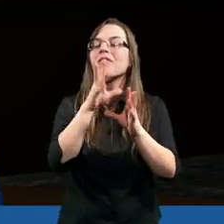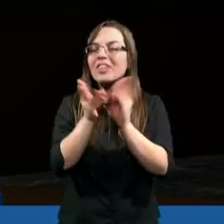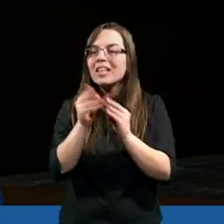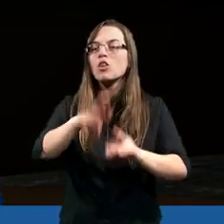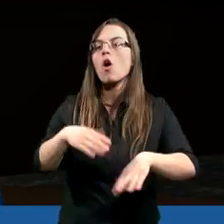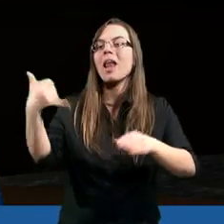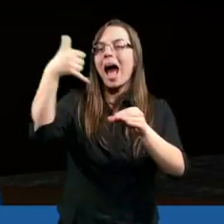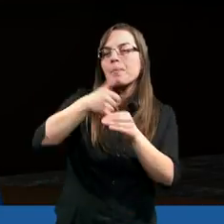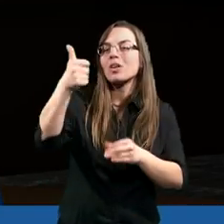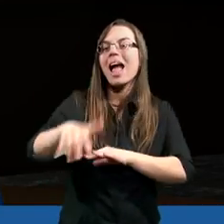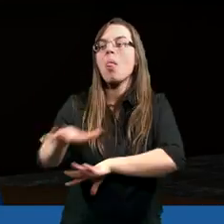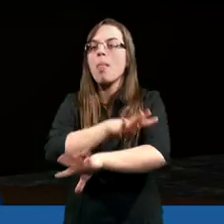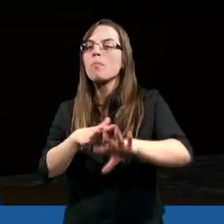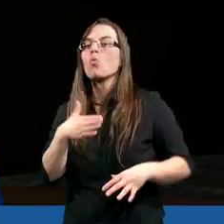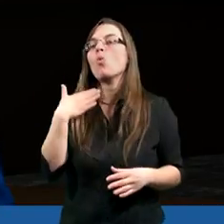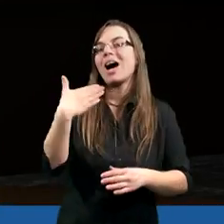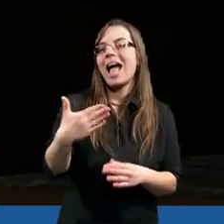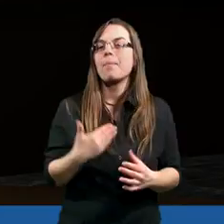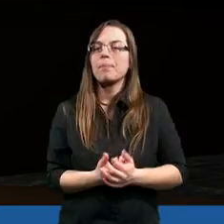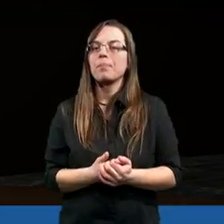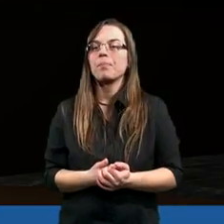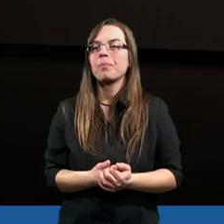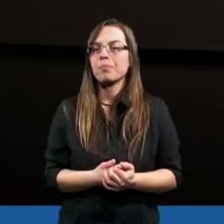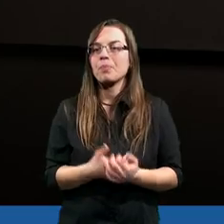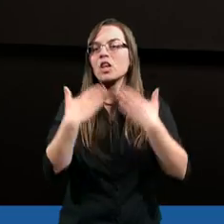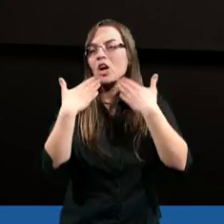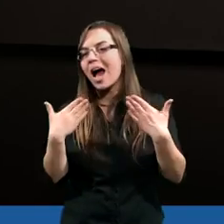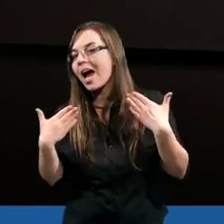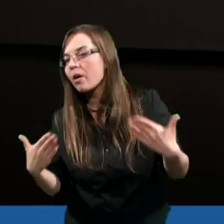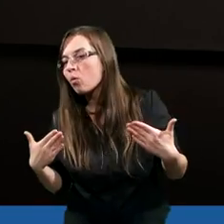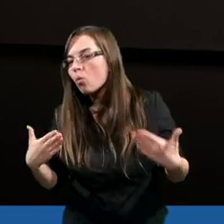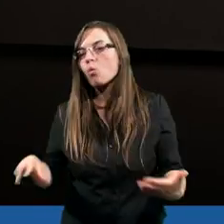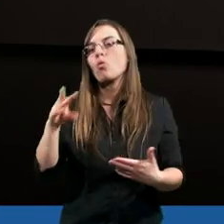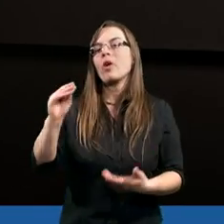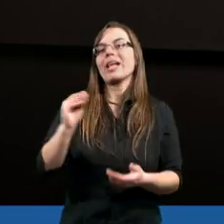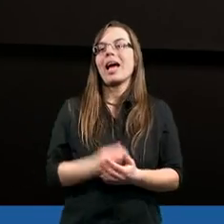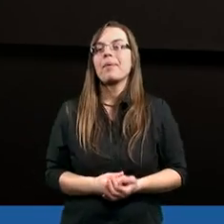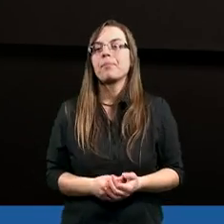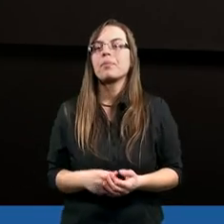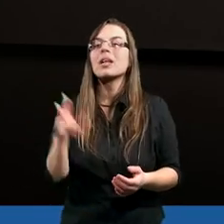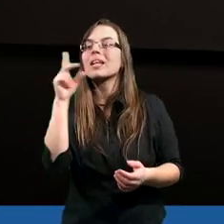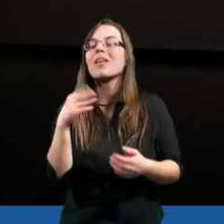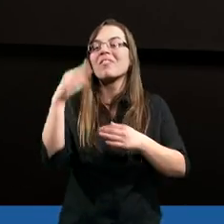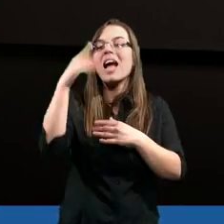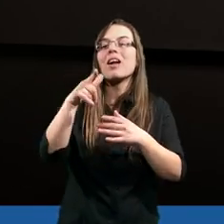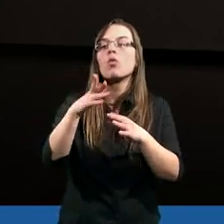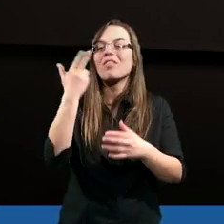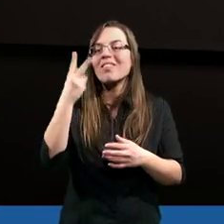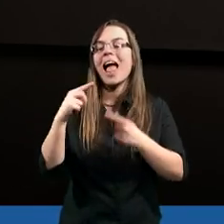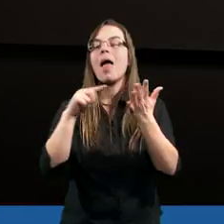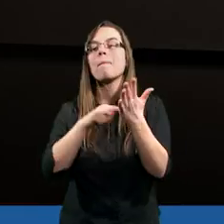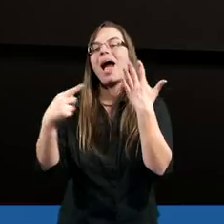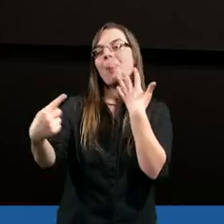zostaliśmy napojeni jednym duchem. Dziękuję. Dwa, dwie figury, dwie